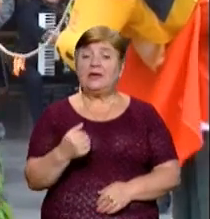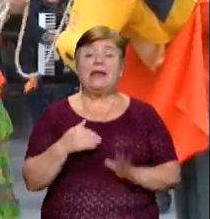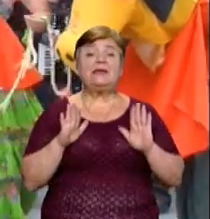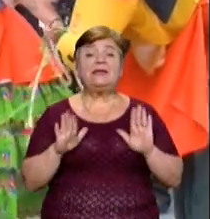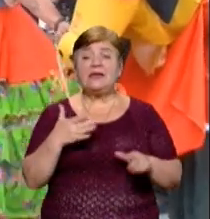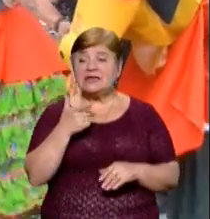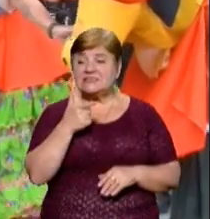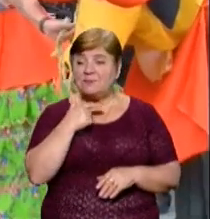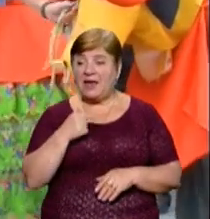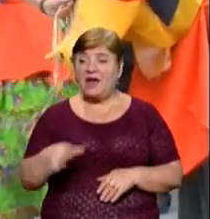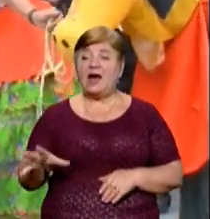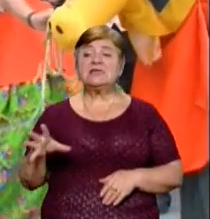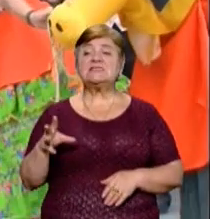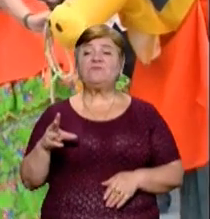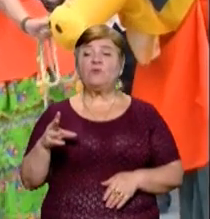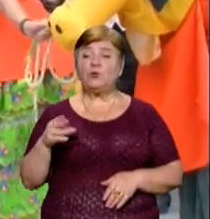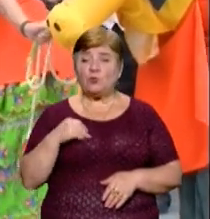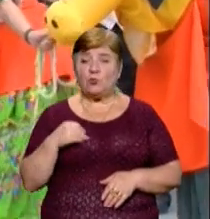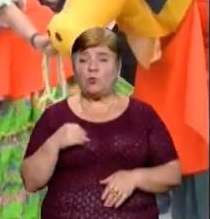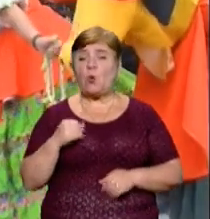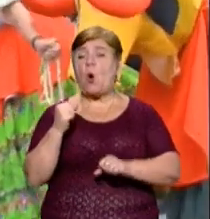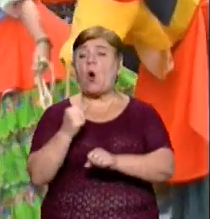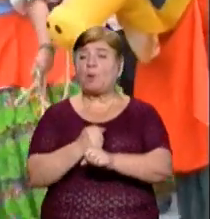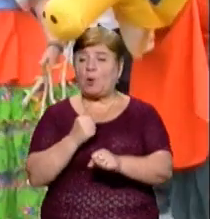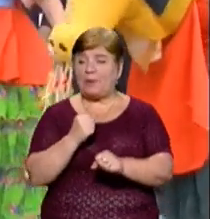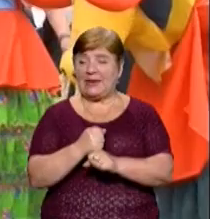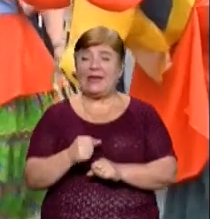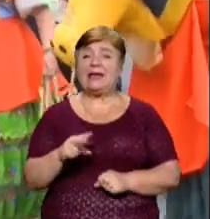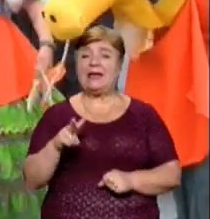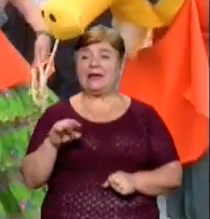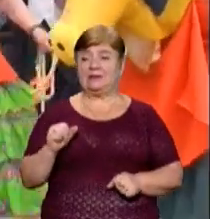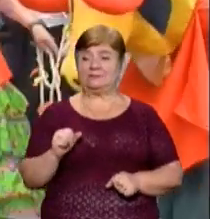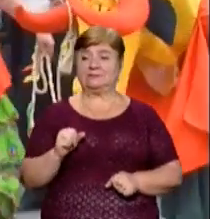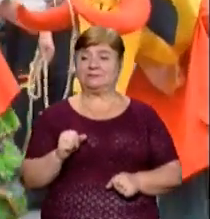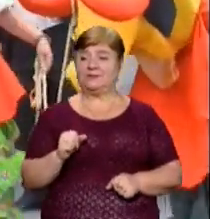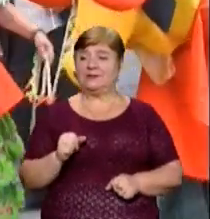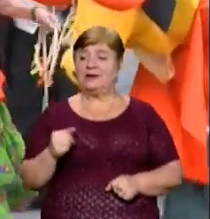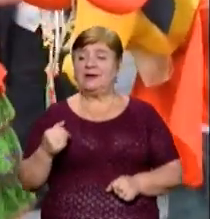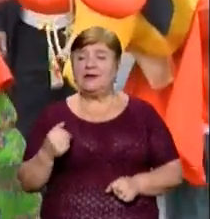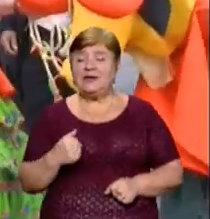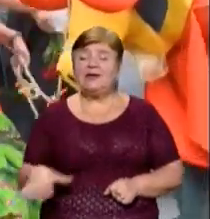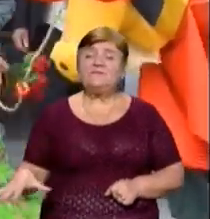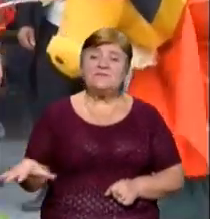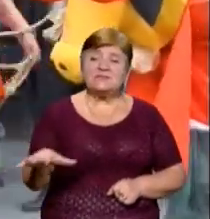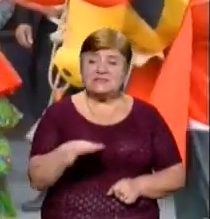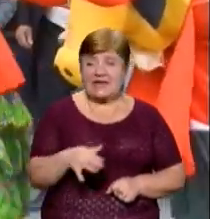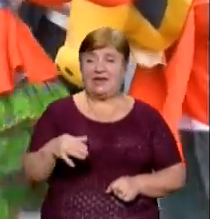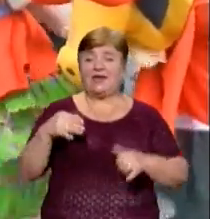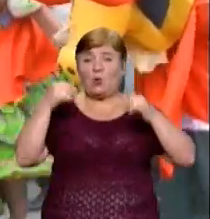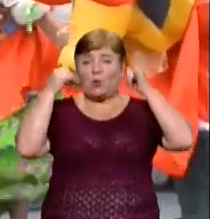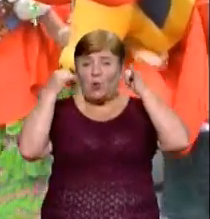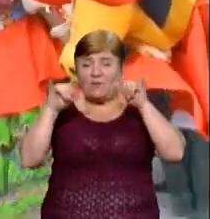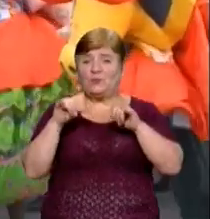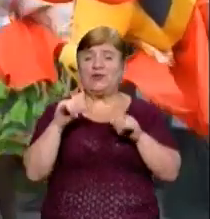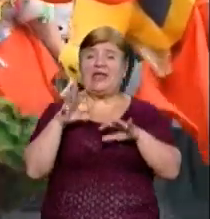себе, а й свою мальку обробила. І роги, і вим'я, і